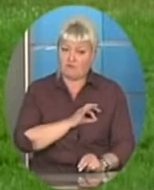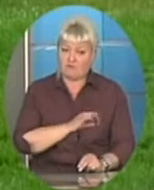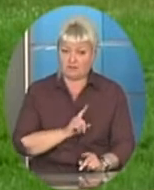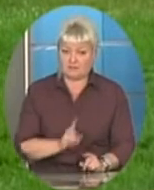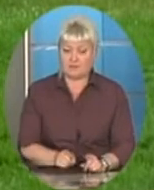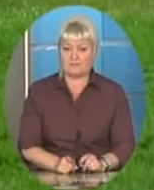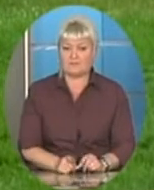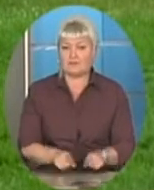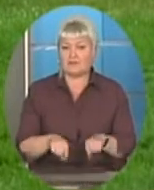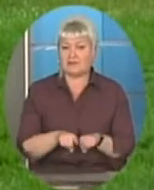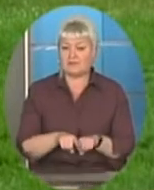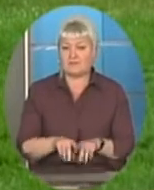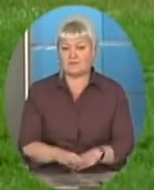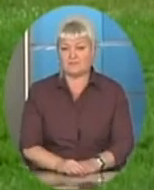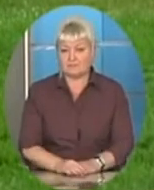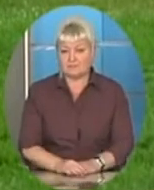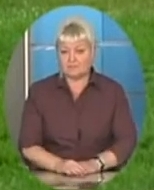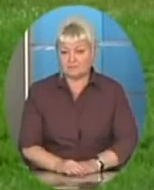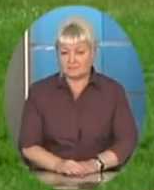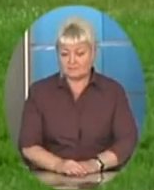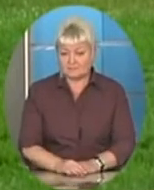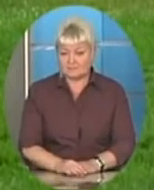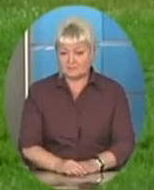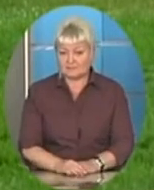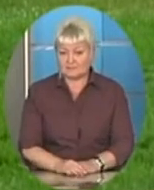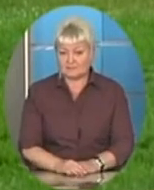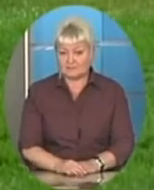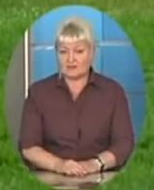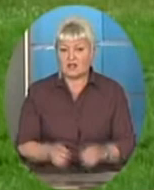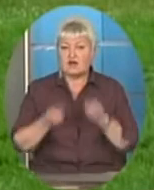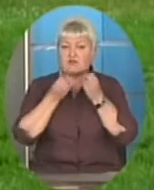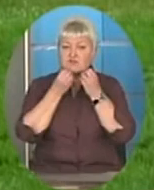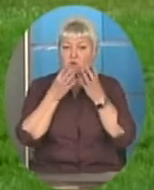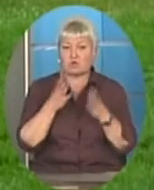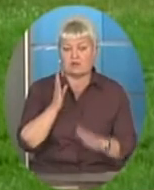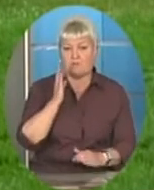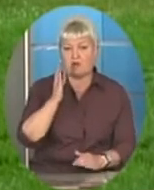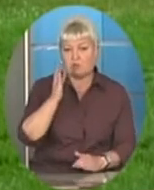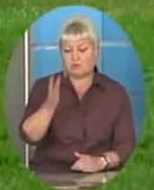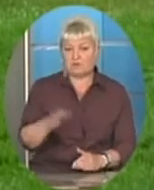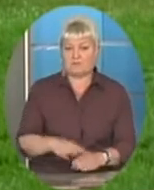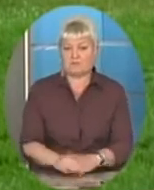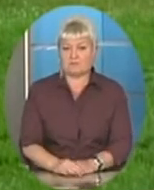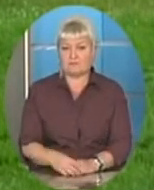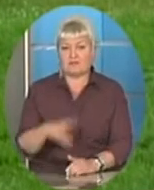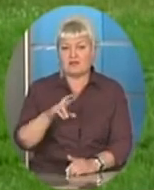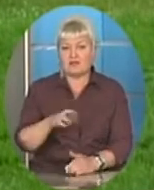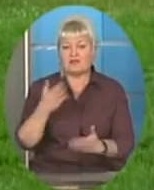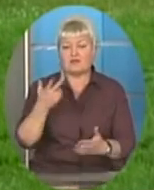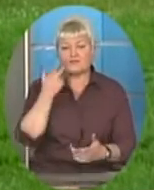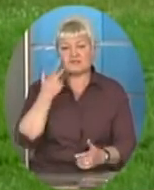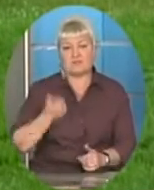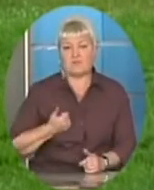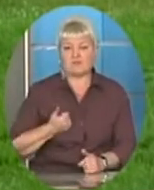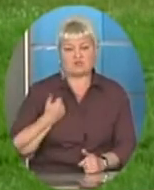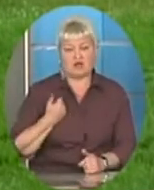з хорошим майбутнім. Я їм завжди пишаюся,